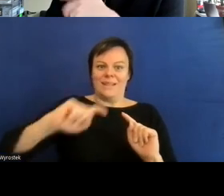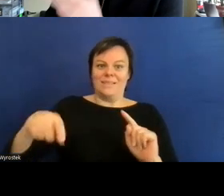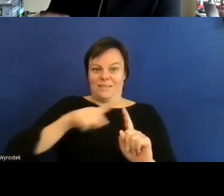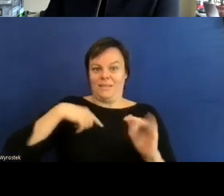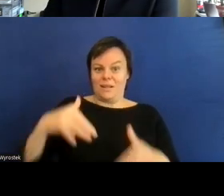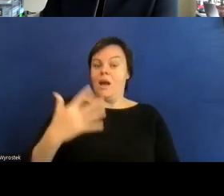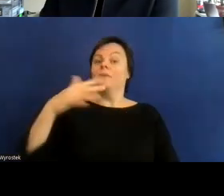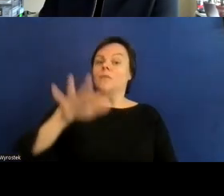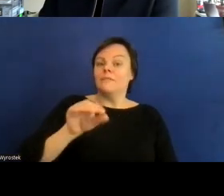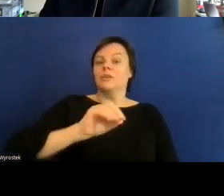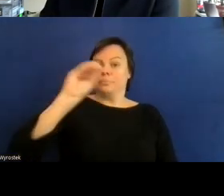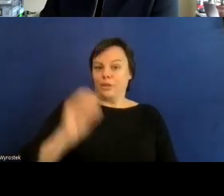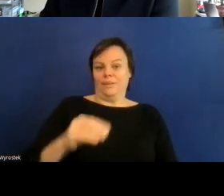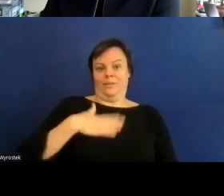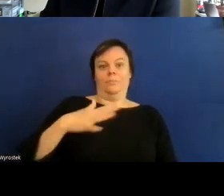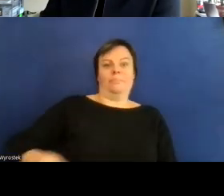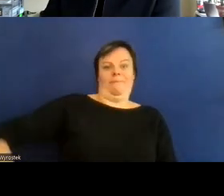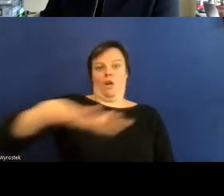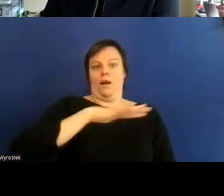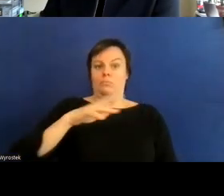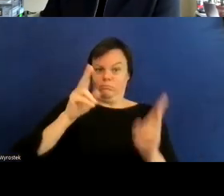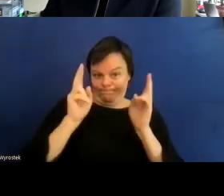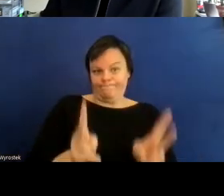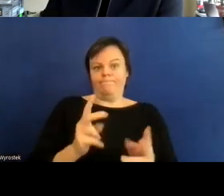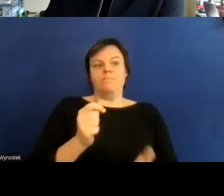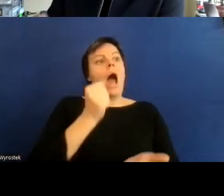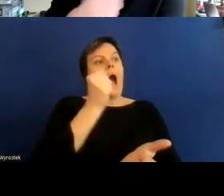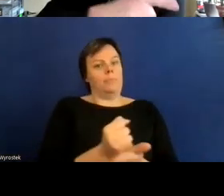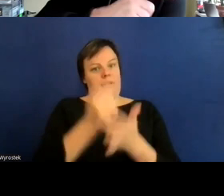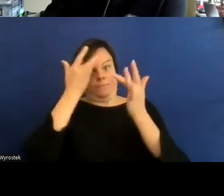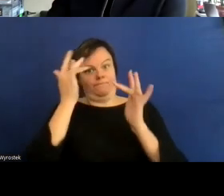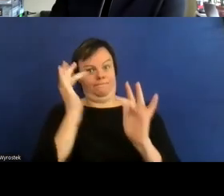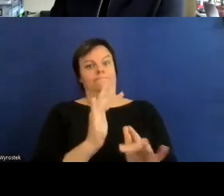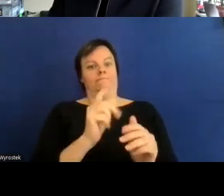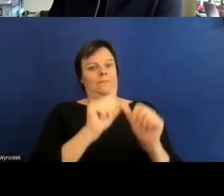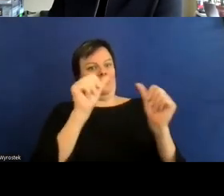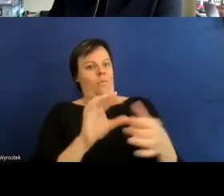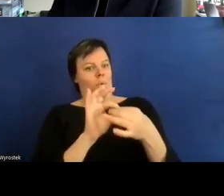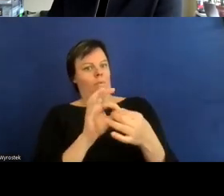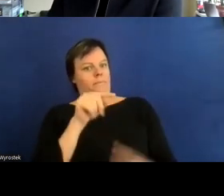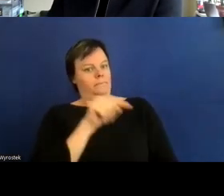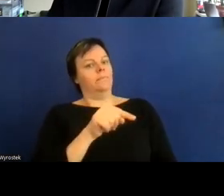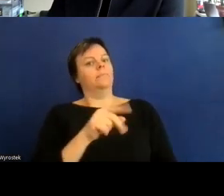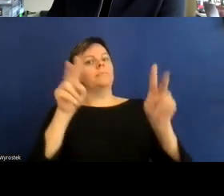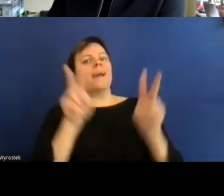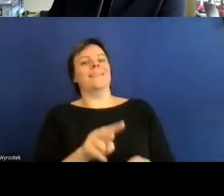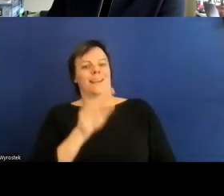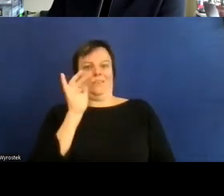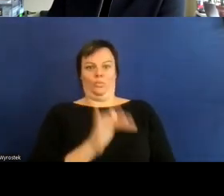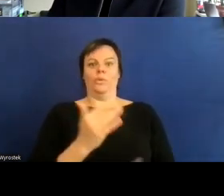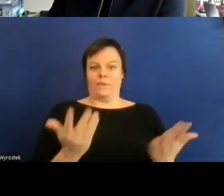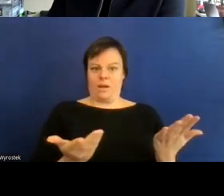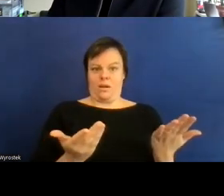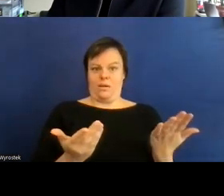anerkannten form der beeinträchtigung leben noch mal anders umgesetzt das sind sieben prozent unserer gesamten bevölkerung